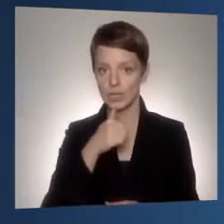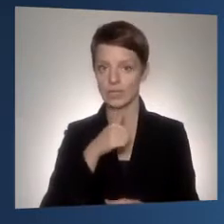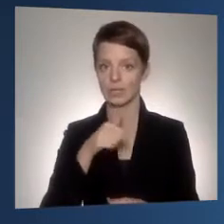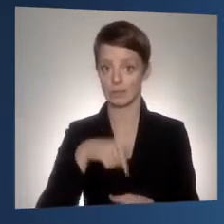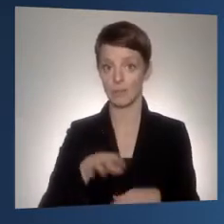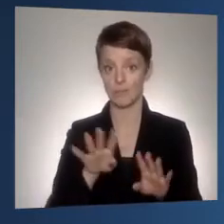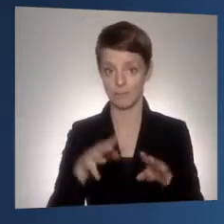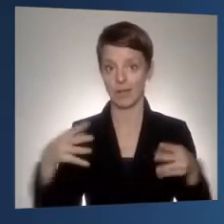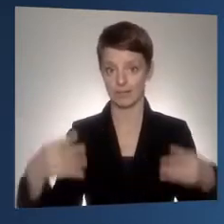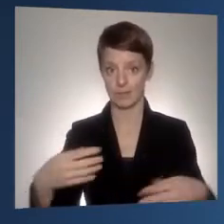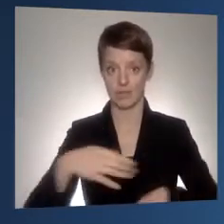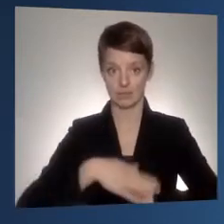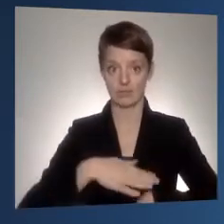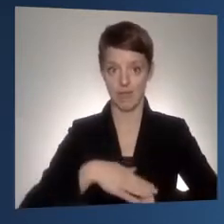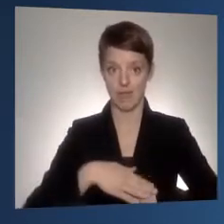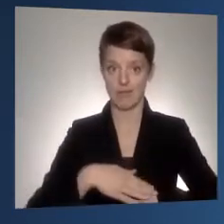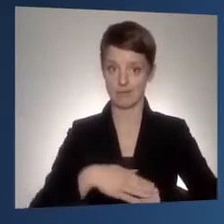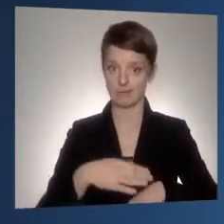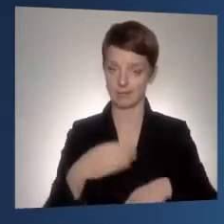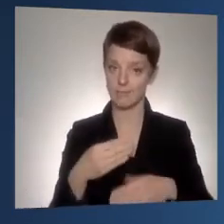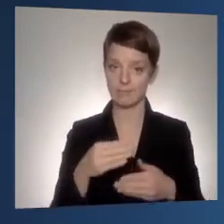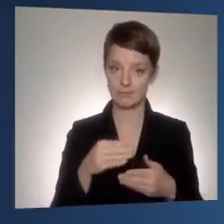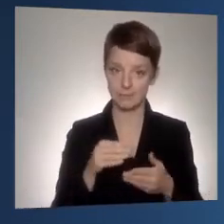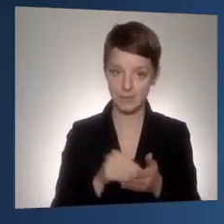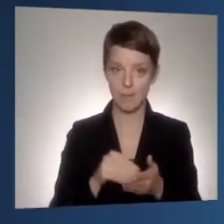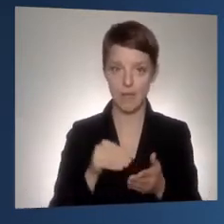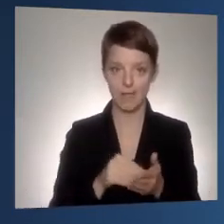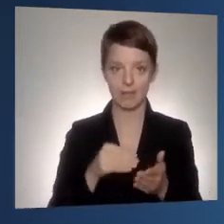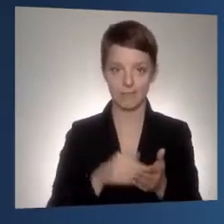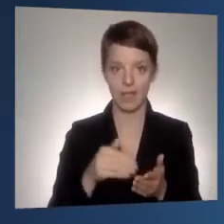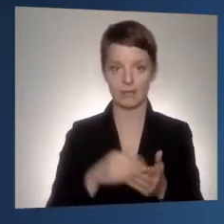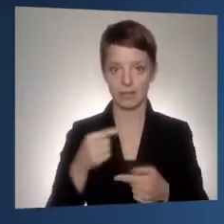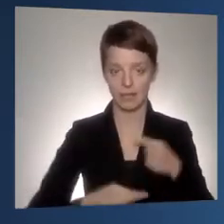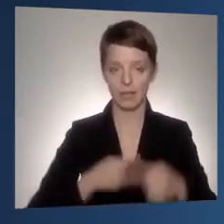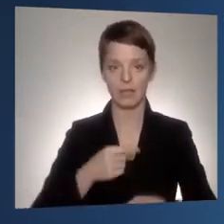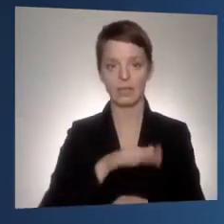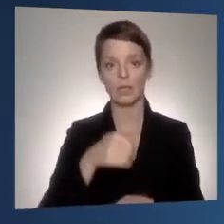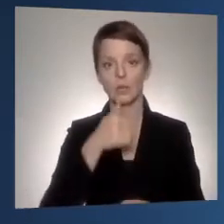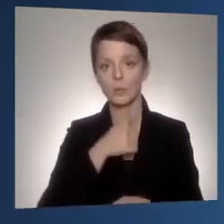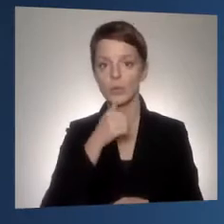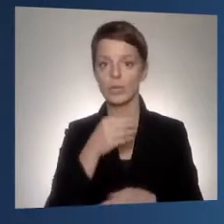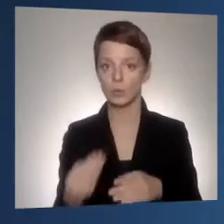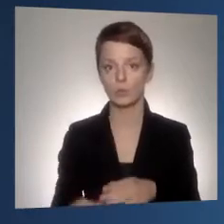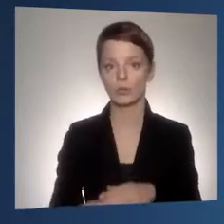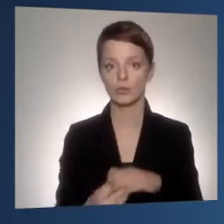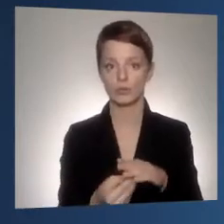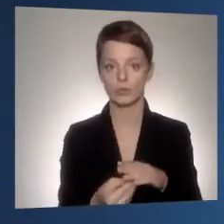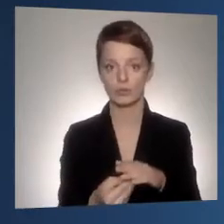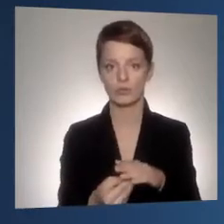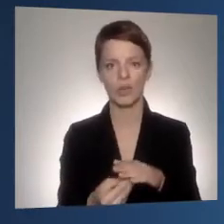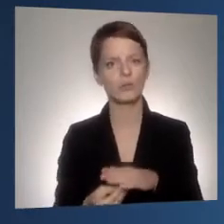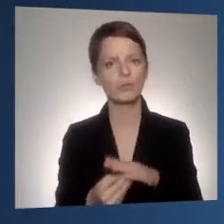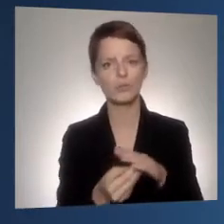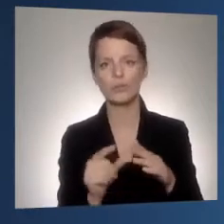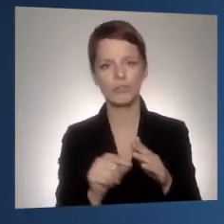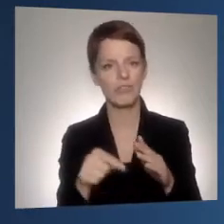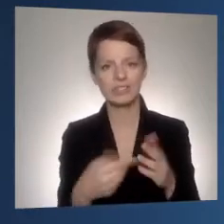Pandemiezeit. Sind Sie dabei geblieben und haben die Kinder und Jugendlichen unterstützt? Welche Art von Unterstützung geben Sie?